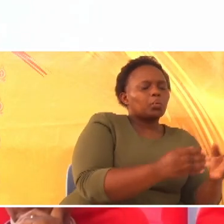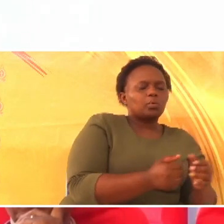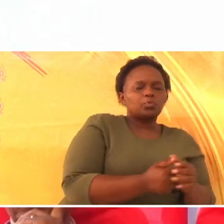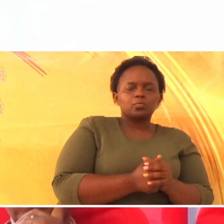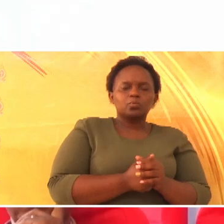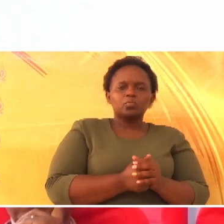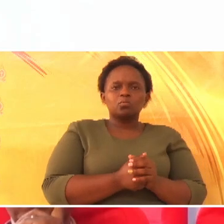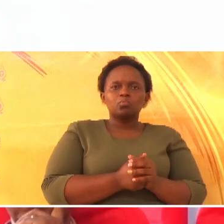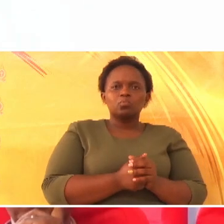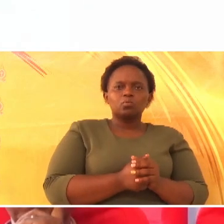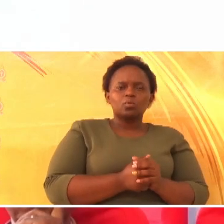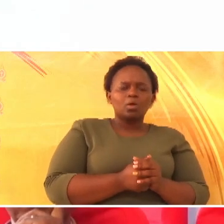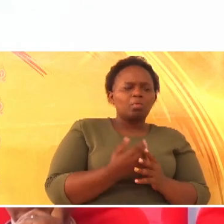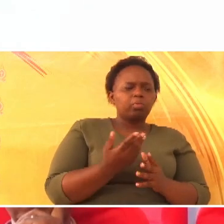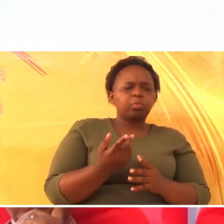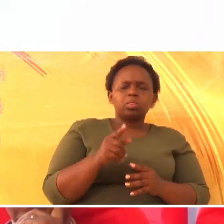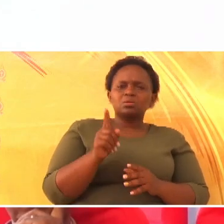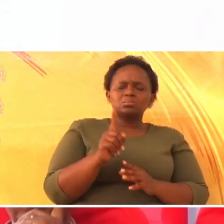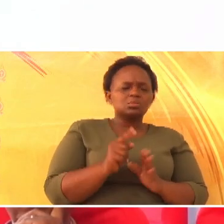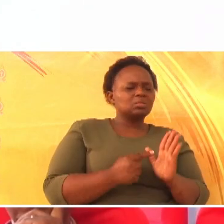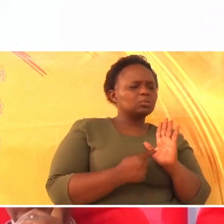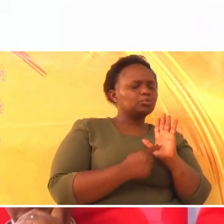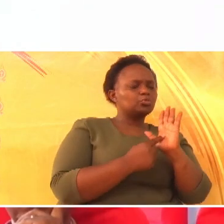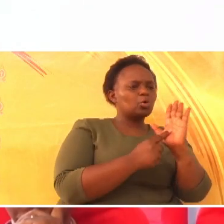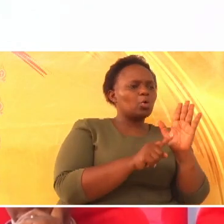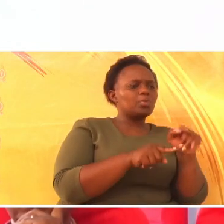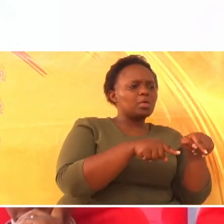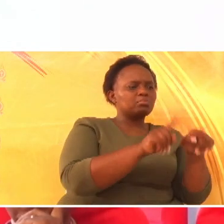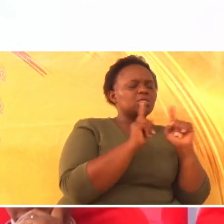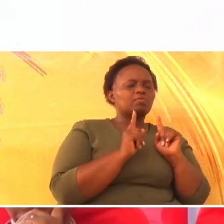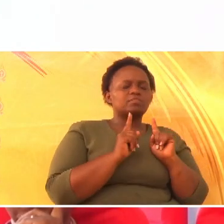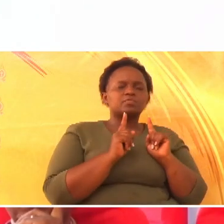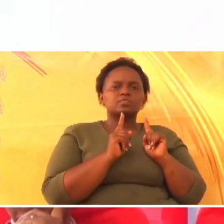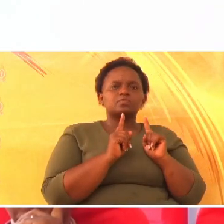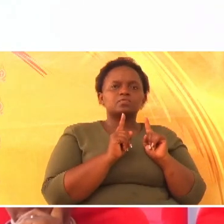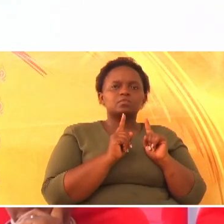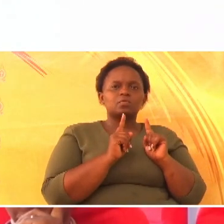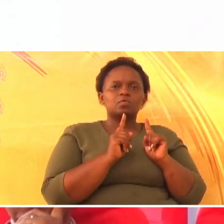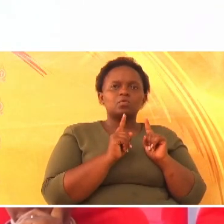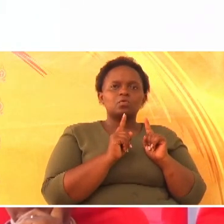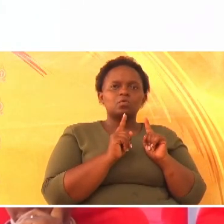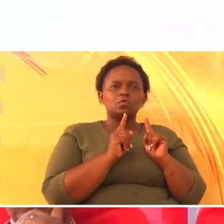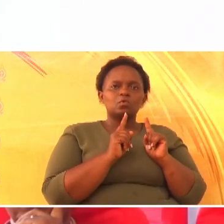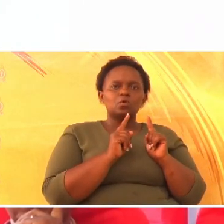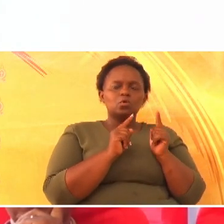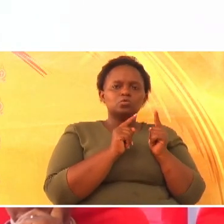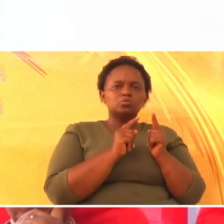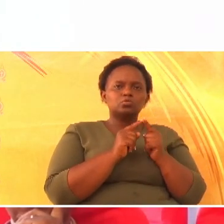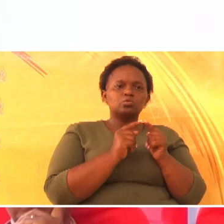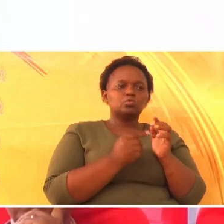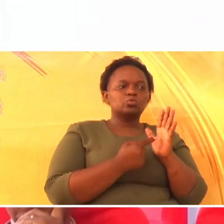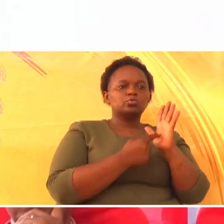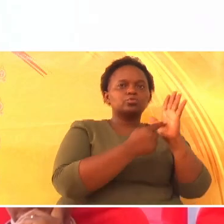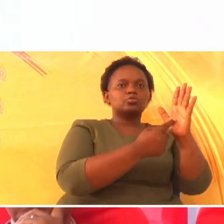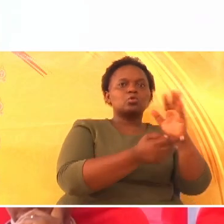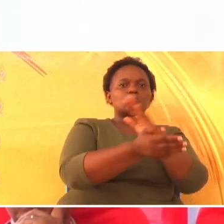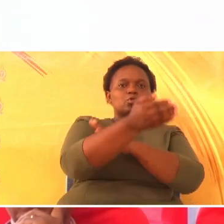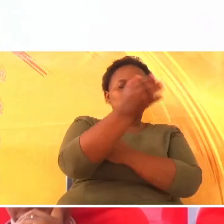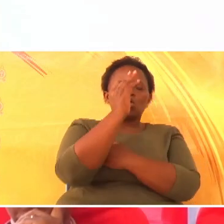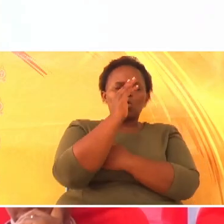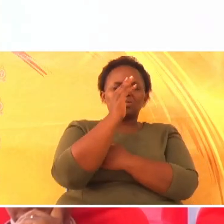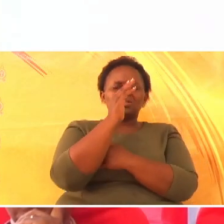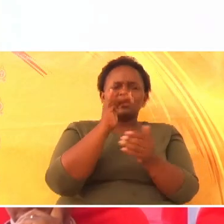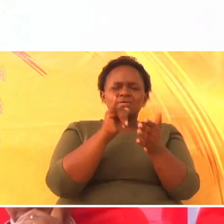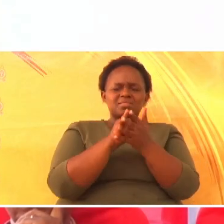walikuwa wanaenda kujionyesha, ili waonyeshe mungu vile wanavyo